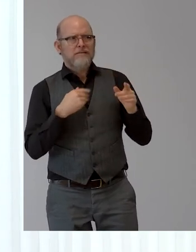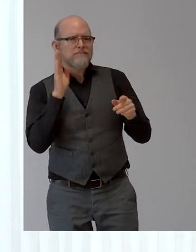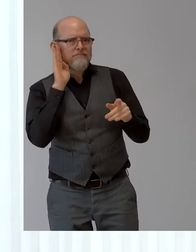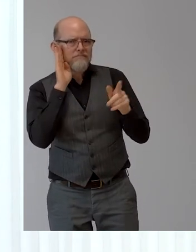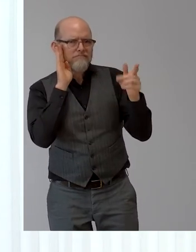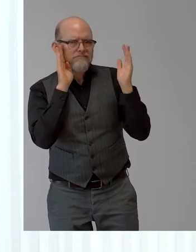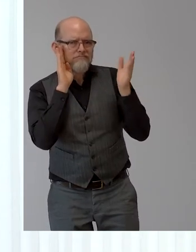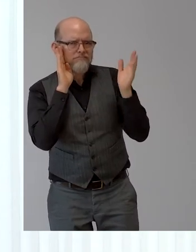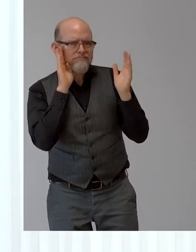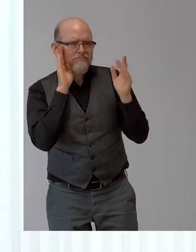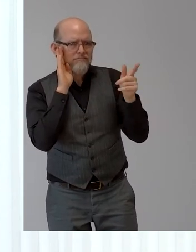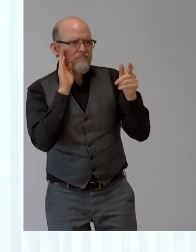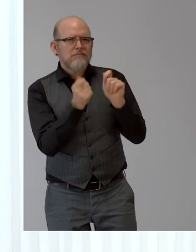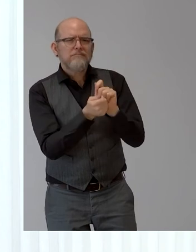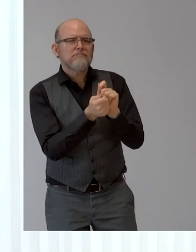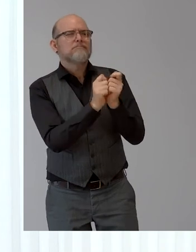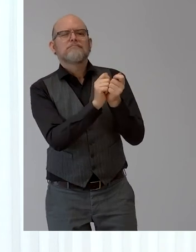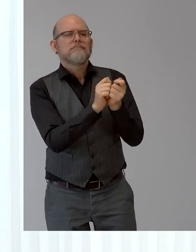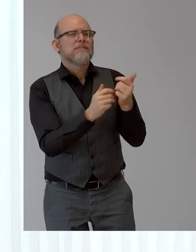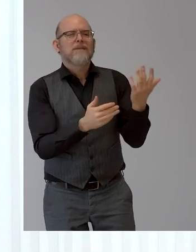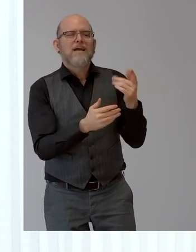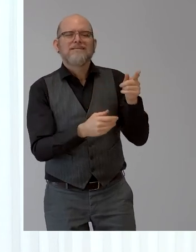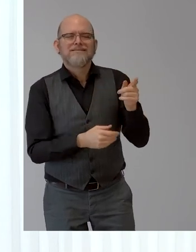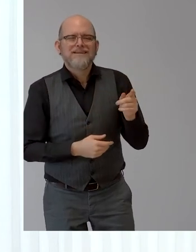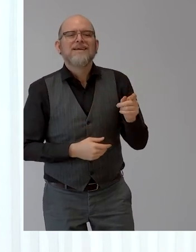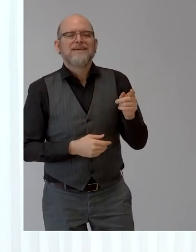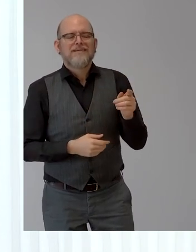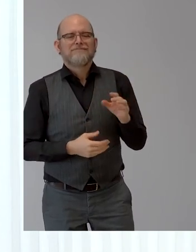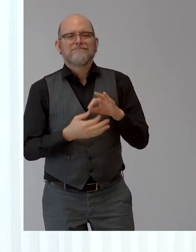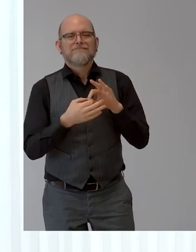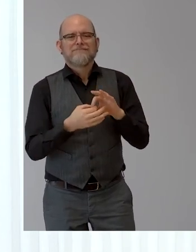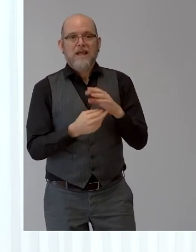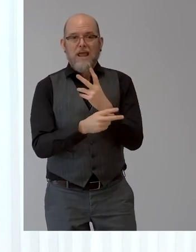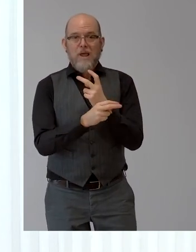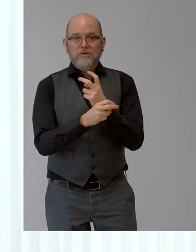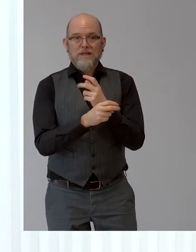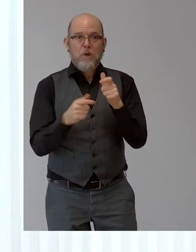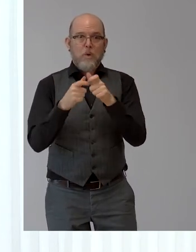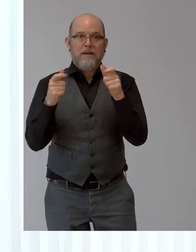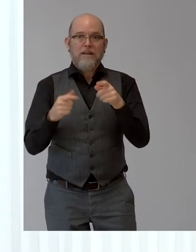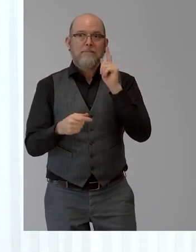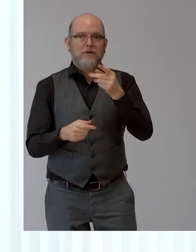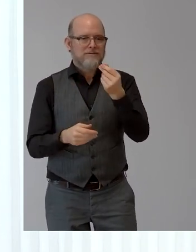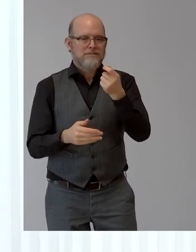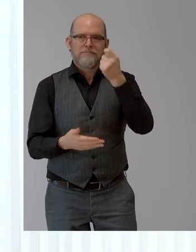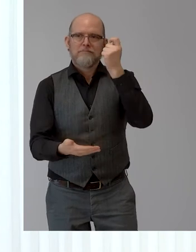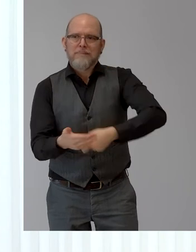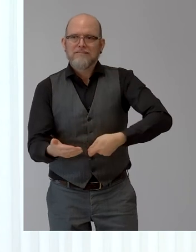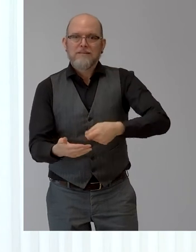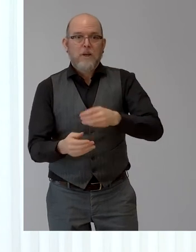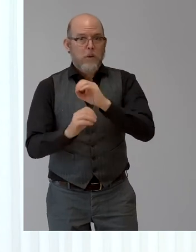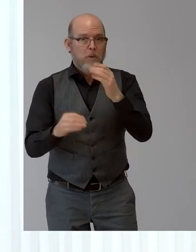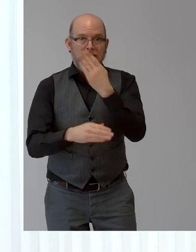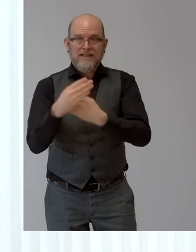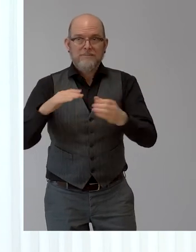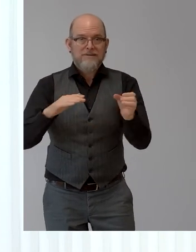change is this fine that companies have to pay. And this is the only thing that, the only leverage that we have. I think you're the best